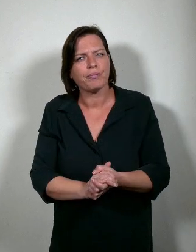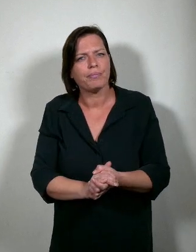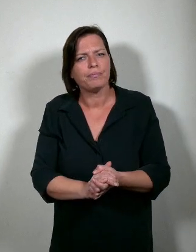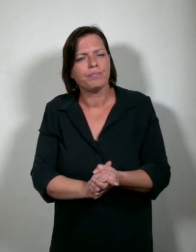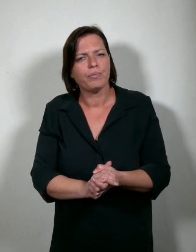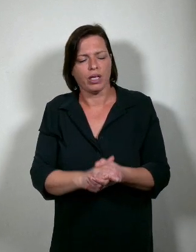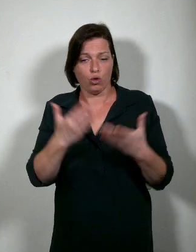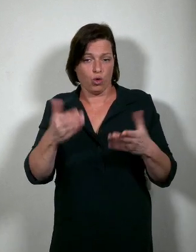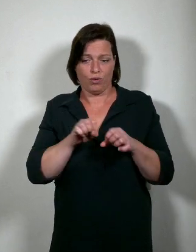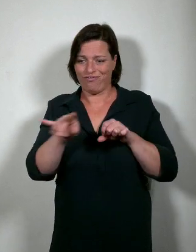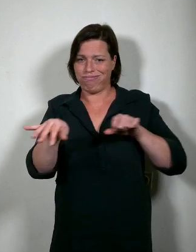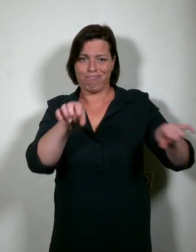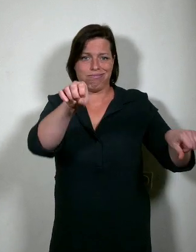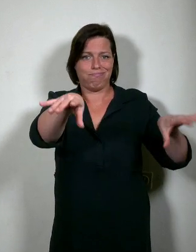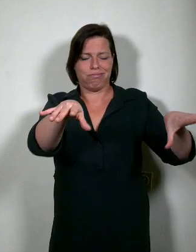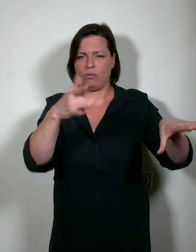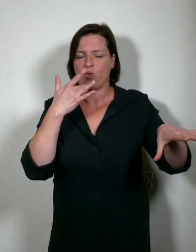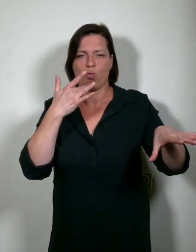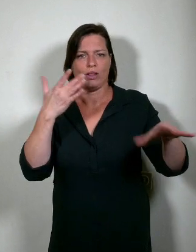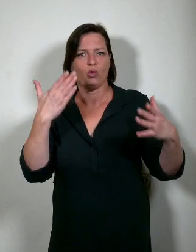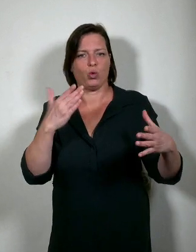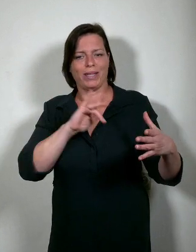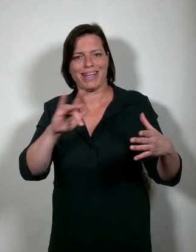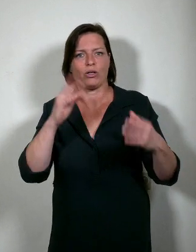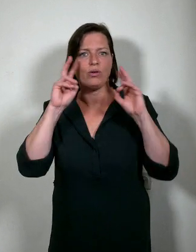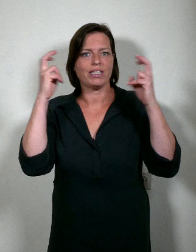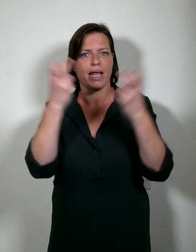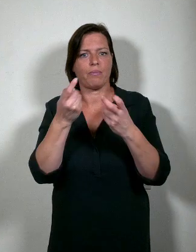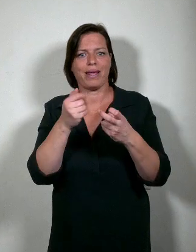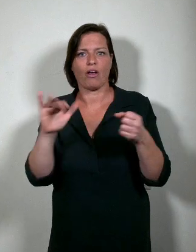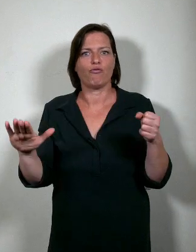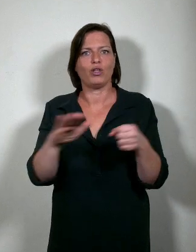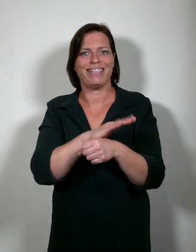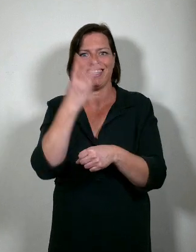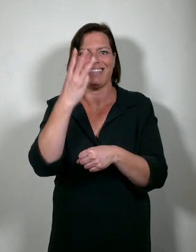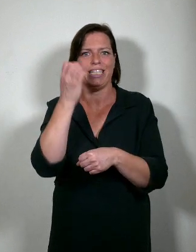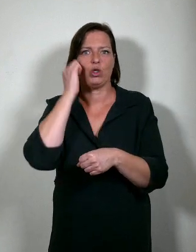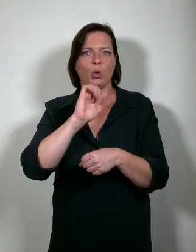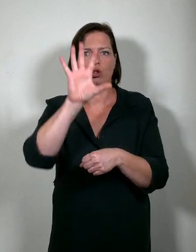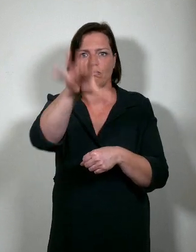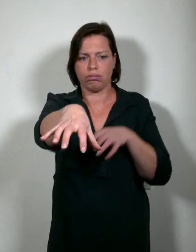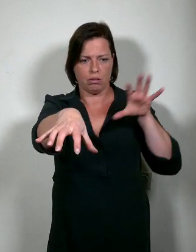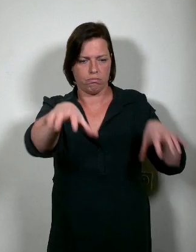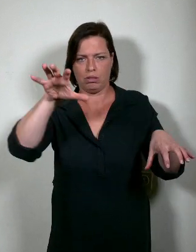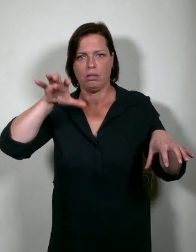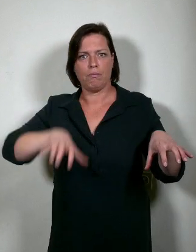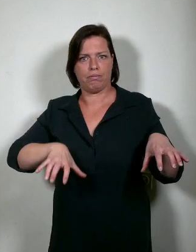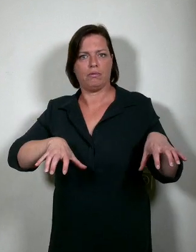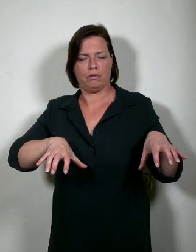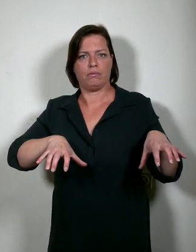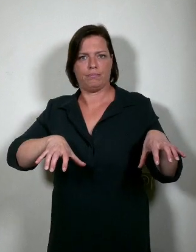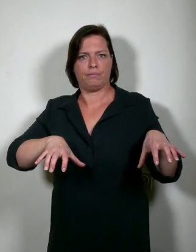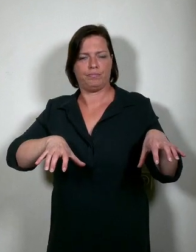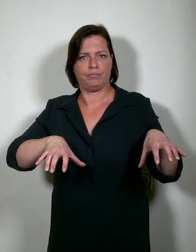versnipperd geheel evolueren naar een universiteit die zich bijna volledig in drie grote clusters in en rond Gent